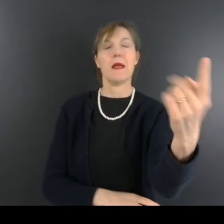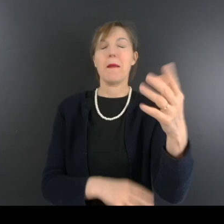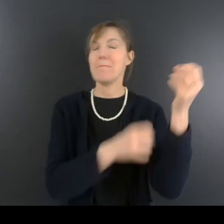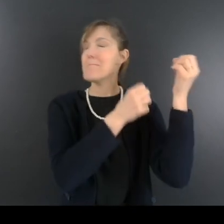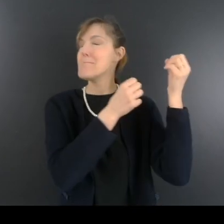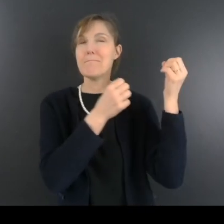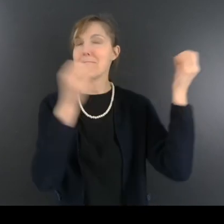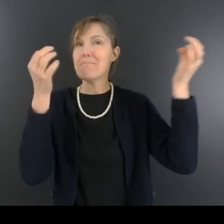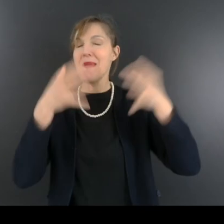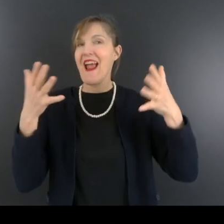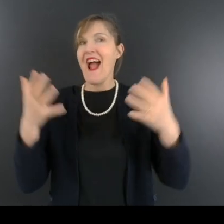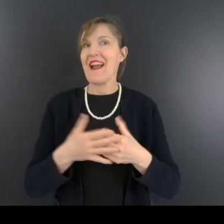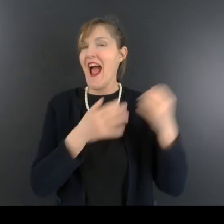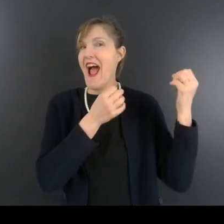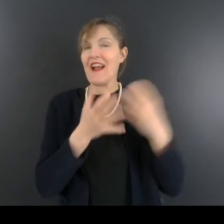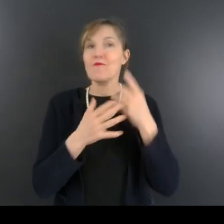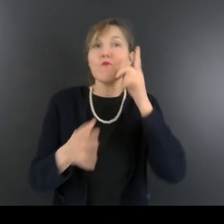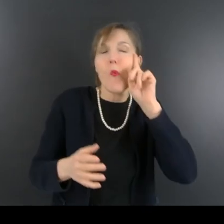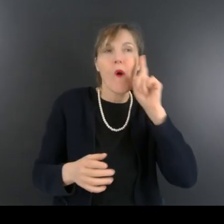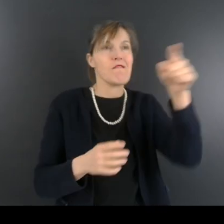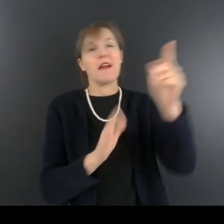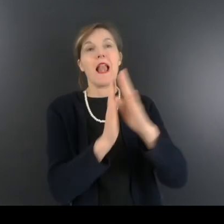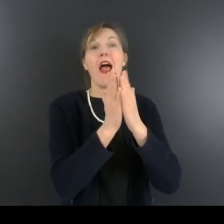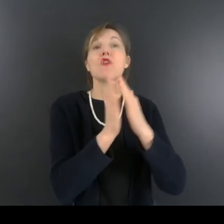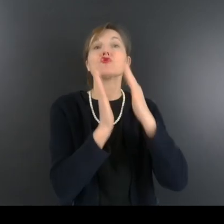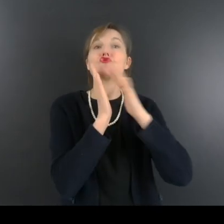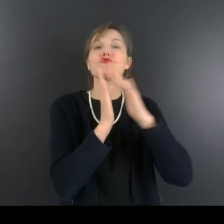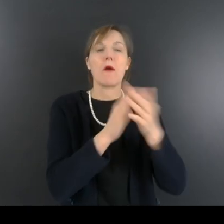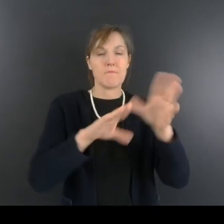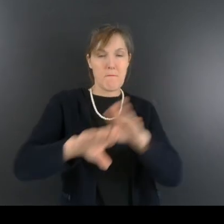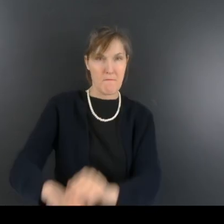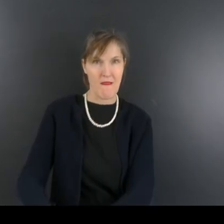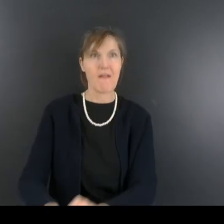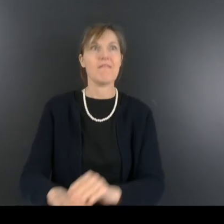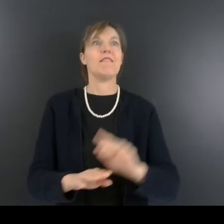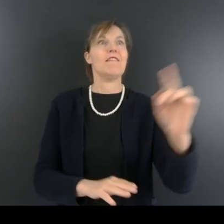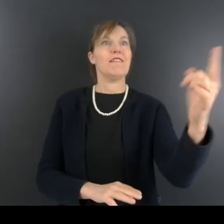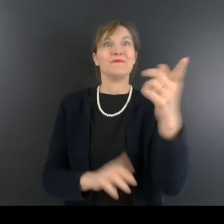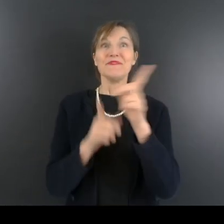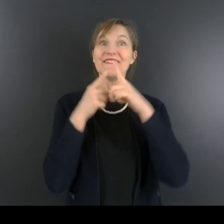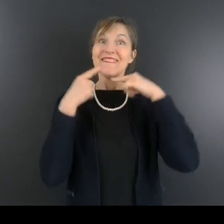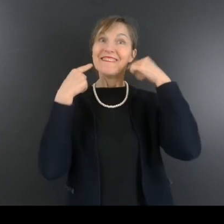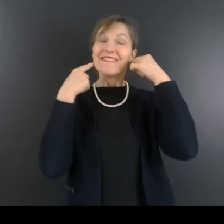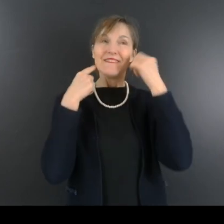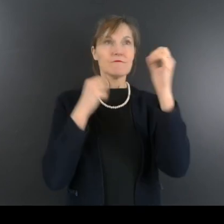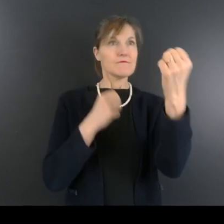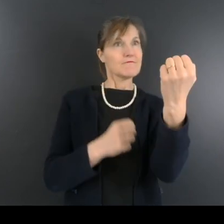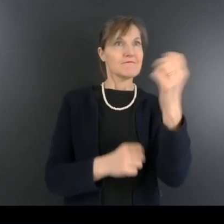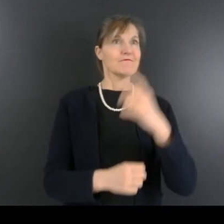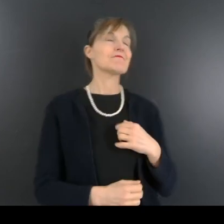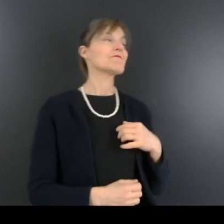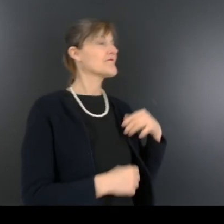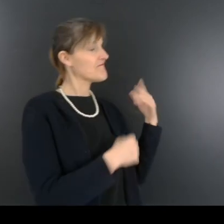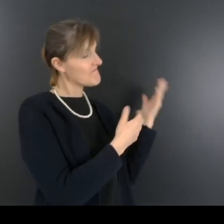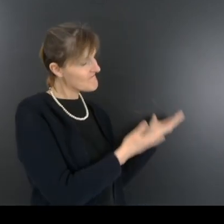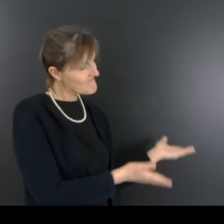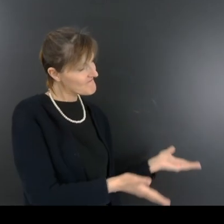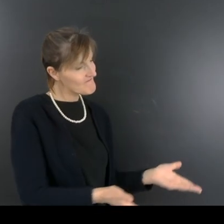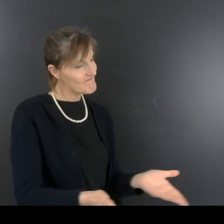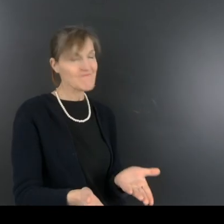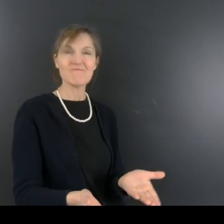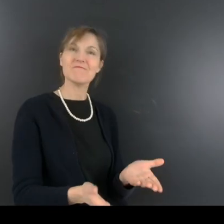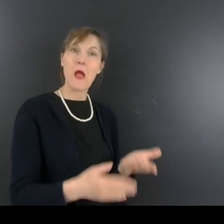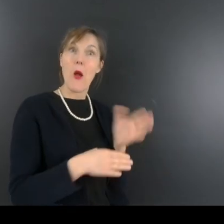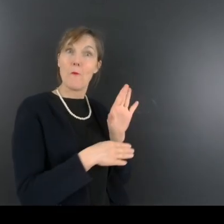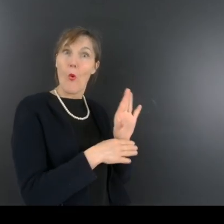produit. L'homme posa son recueil de cantiques, arbora un large sourire et montra la chaise vide à côté